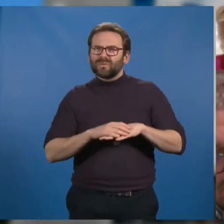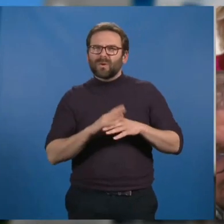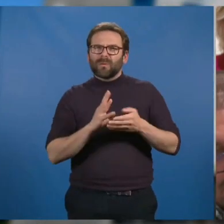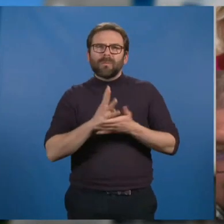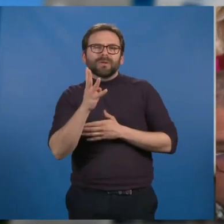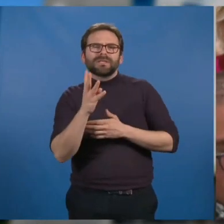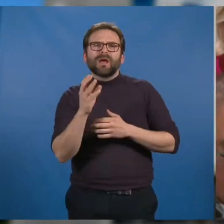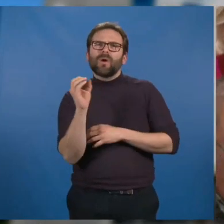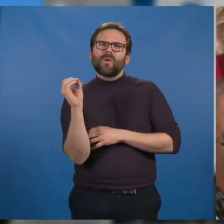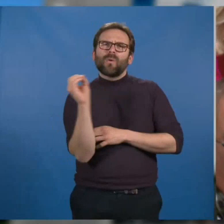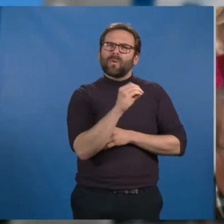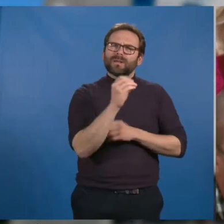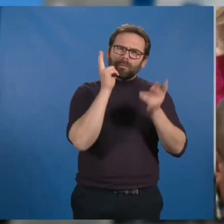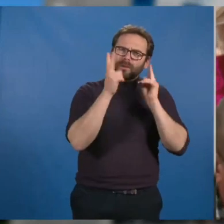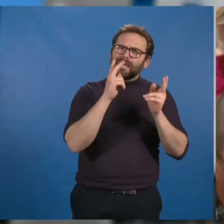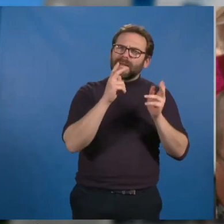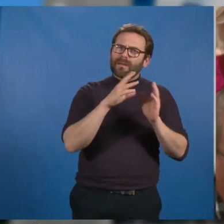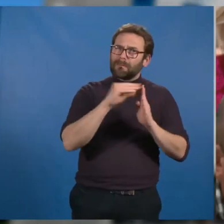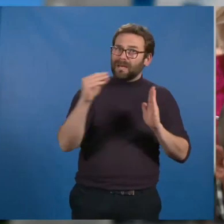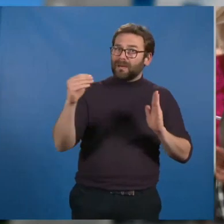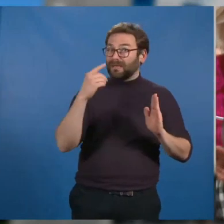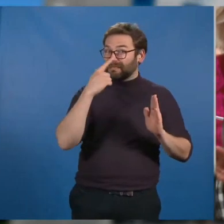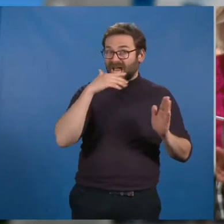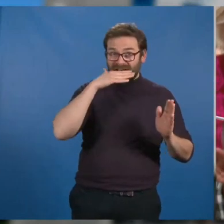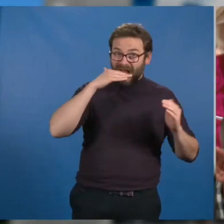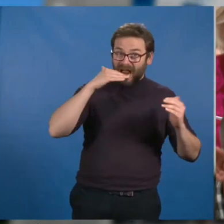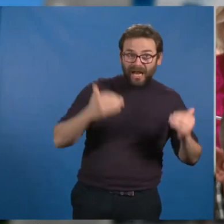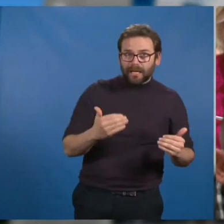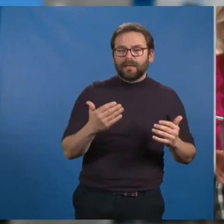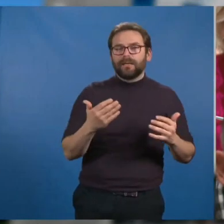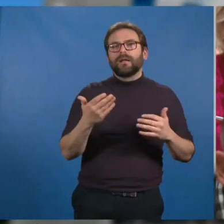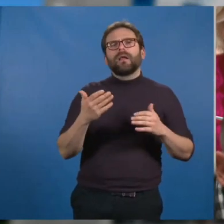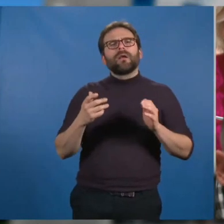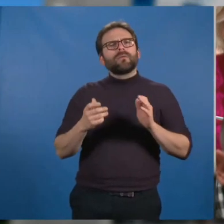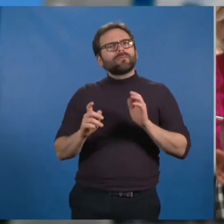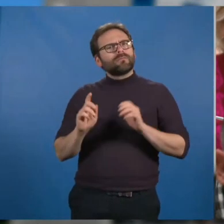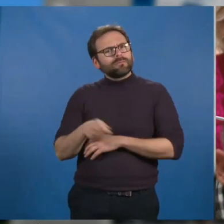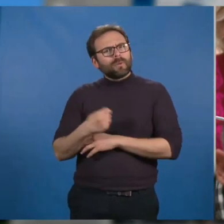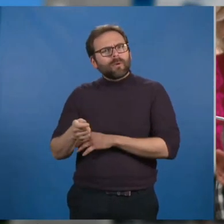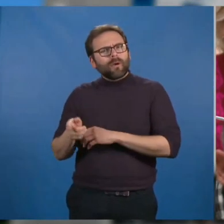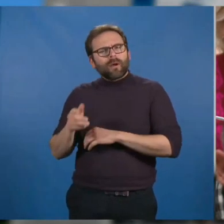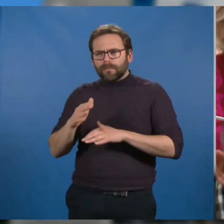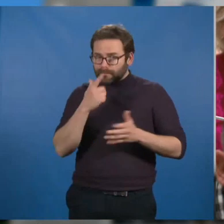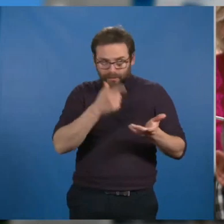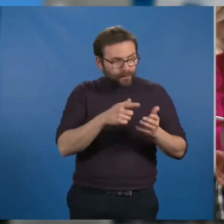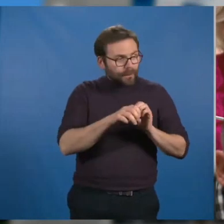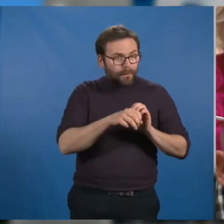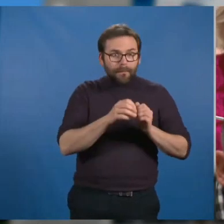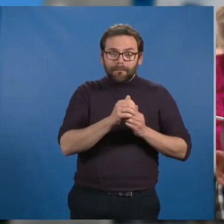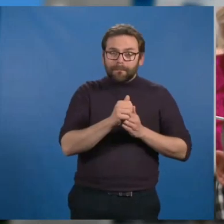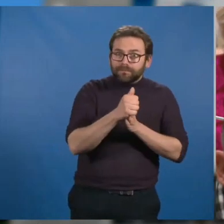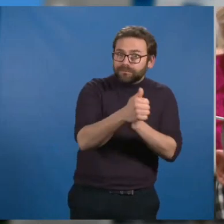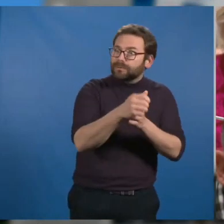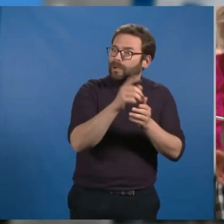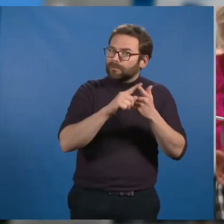ligne Ouest-Bretagne-Pays de la Loire n'est pas loin d'être à l'arrêt, pourtant faire de lance en matière d'aménagement de ce territoire. Ainsi, en